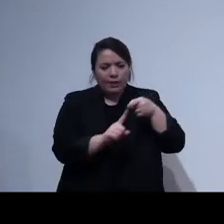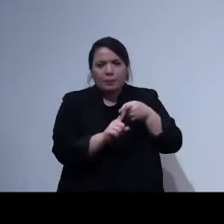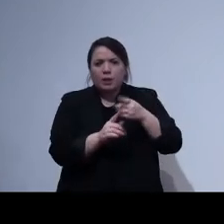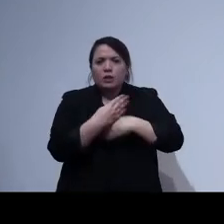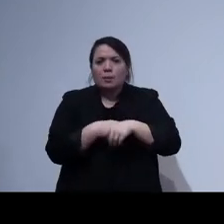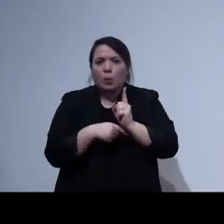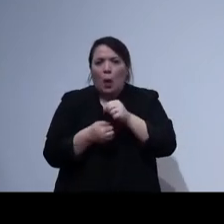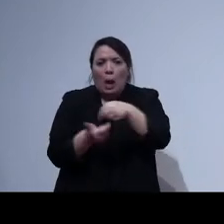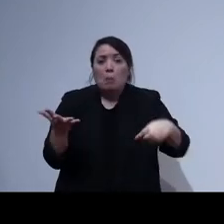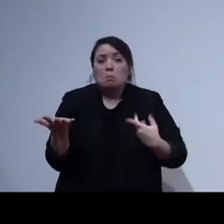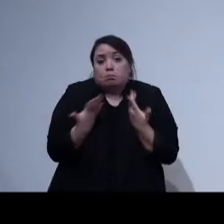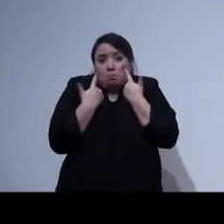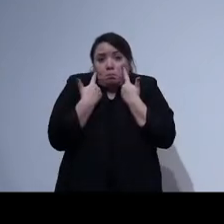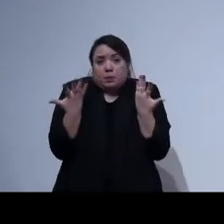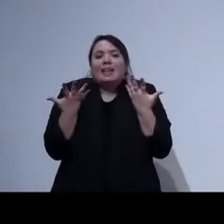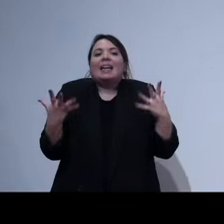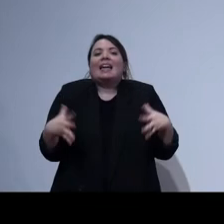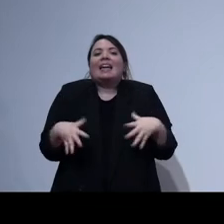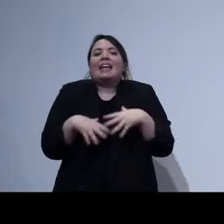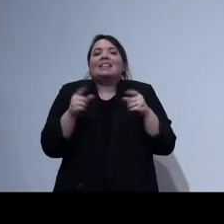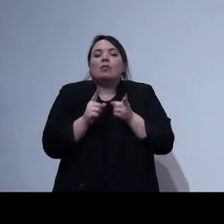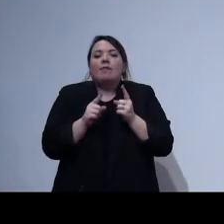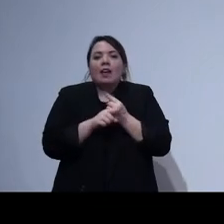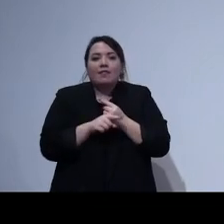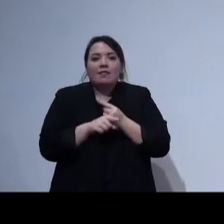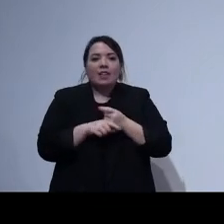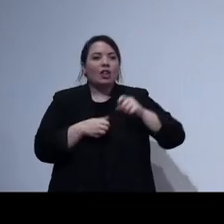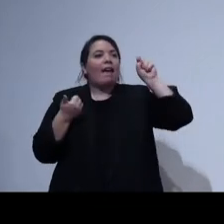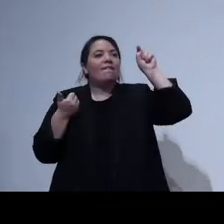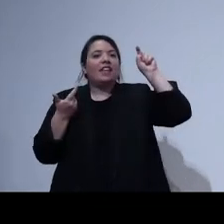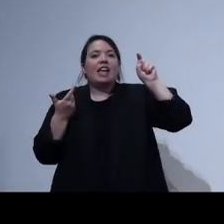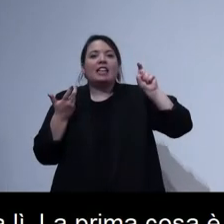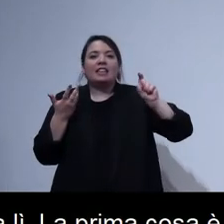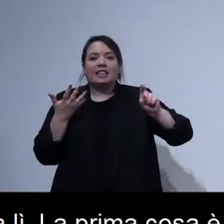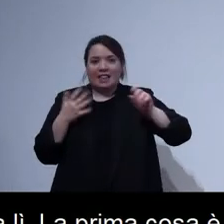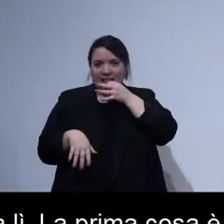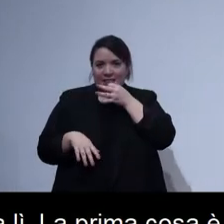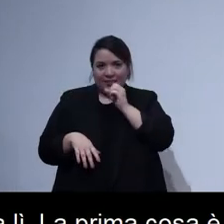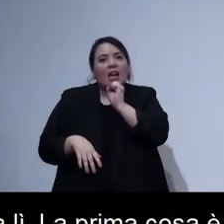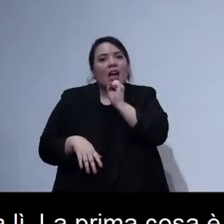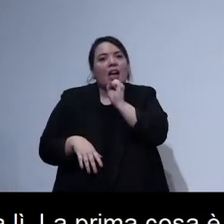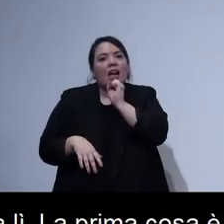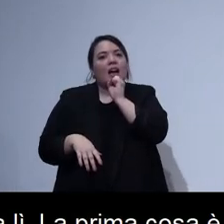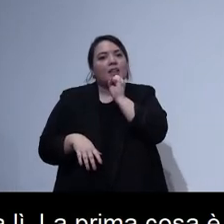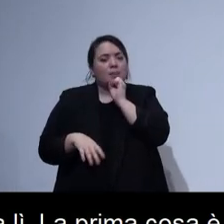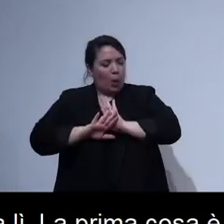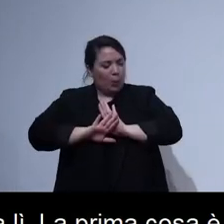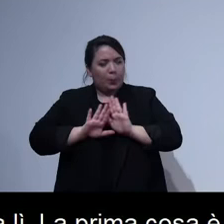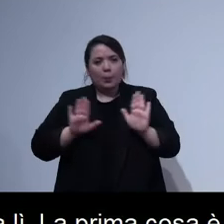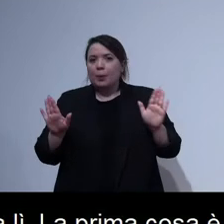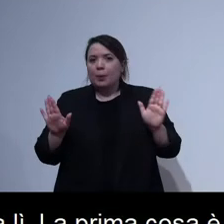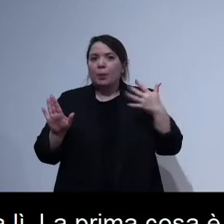introdurre tanti filtri sull'accessibilità. Quindi non c'è più un simbolo, ma ci sono tante caratteristiche di